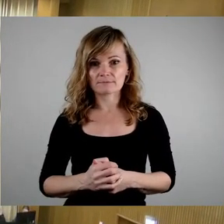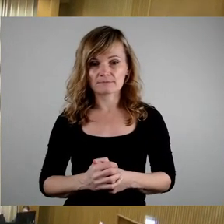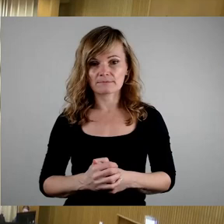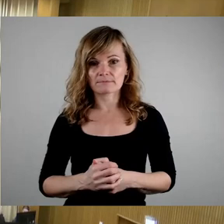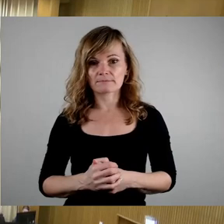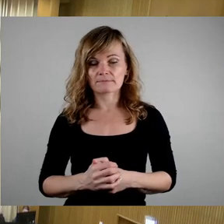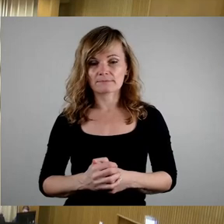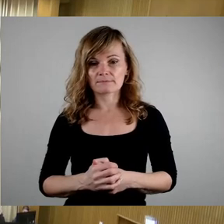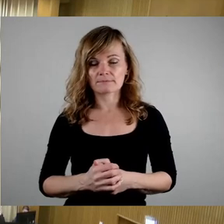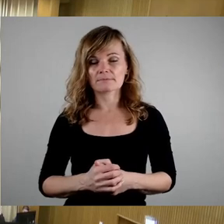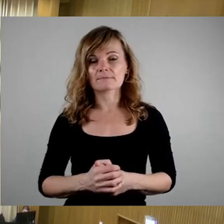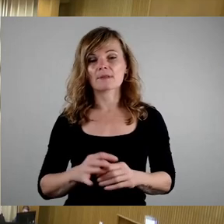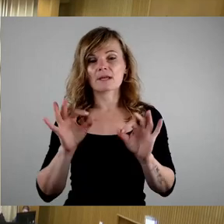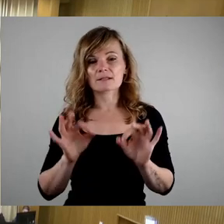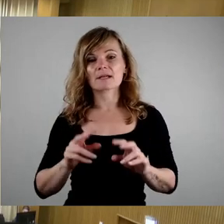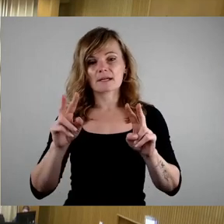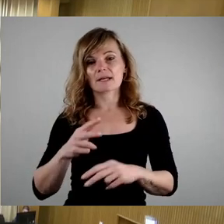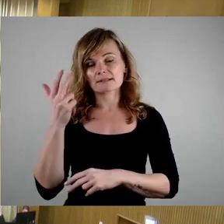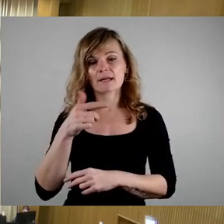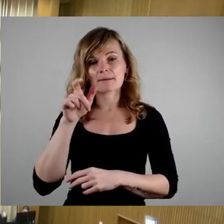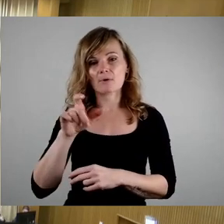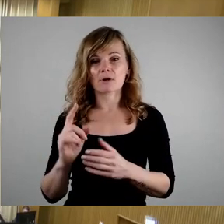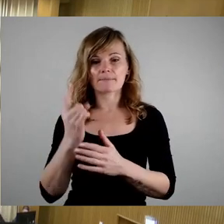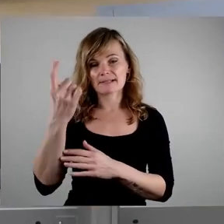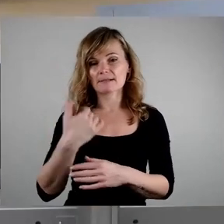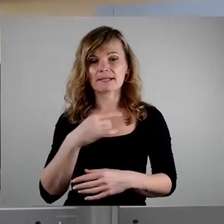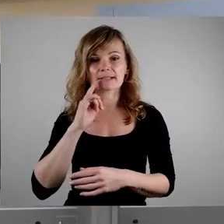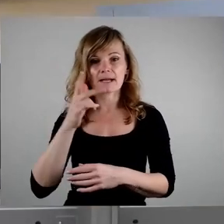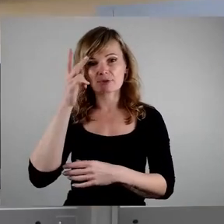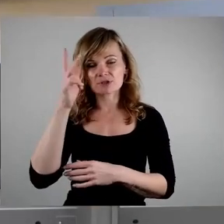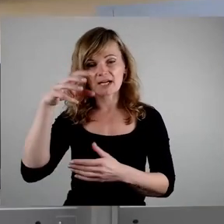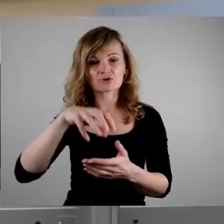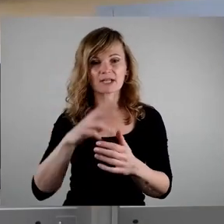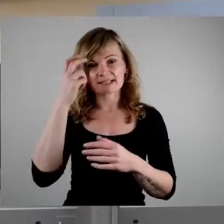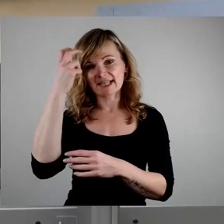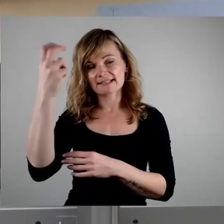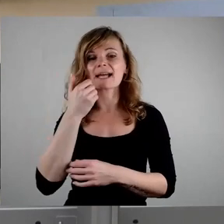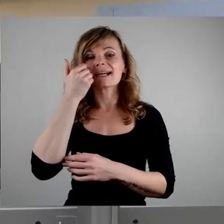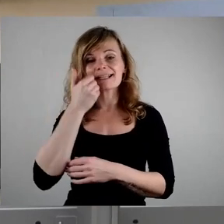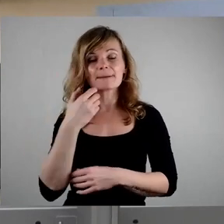Vielen Dank. und Herren Stadträte, liebe Dresdner,